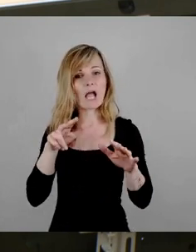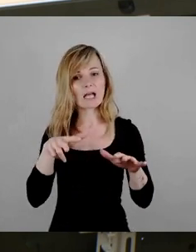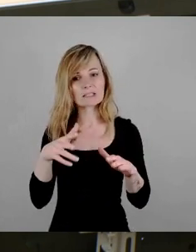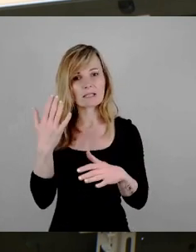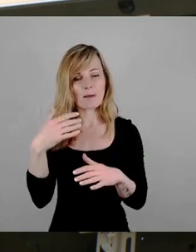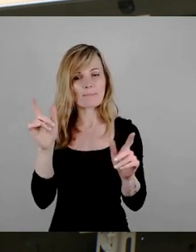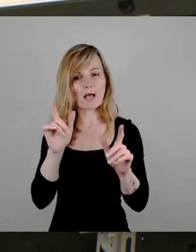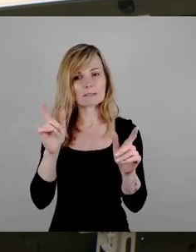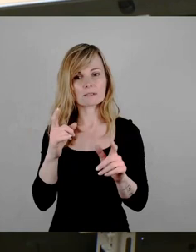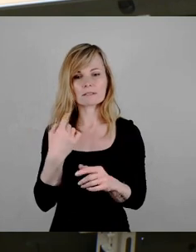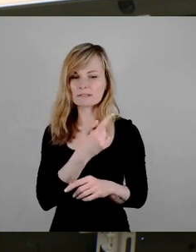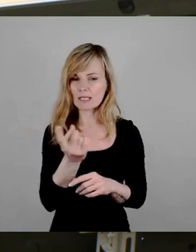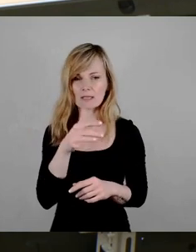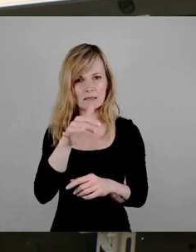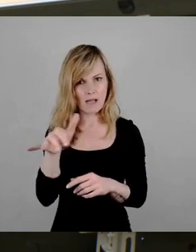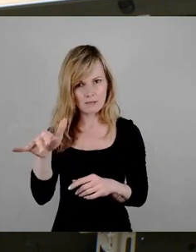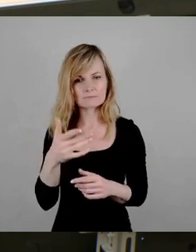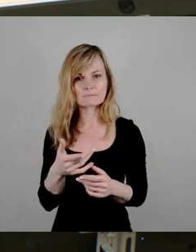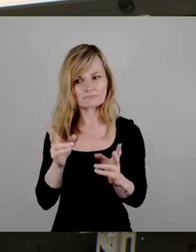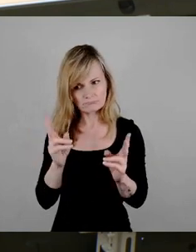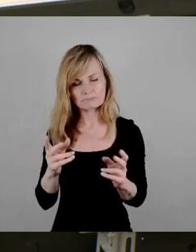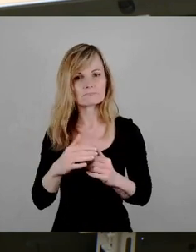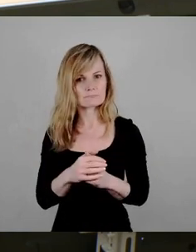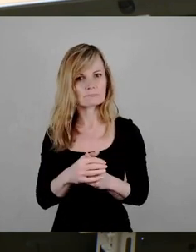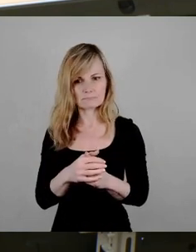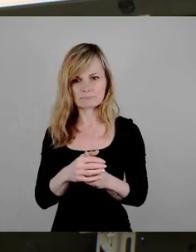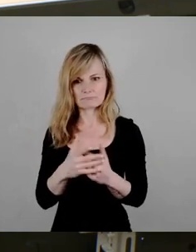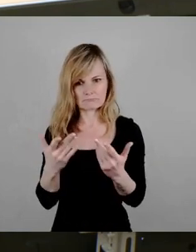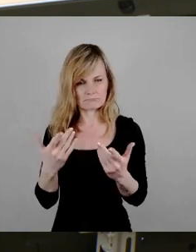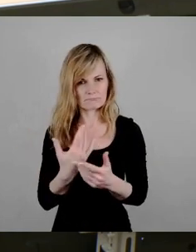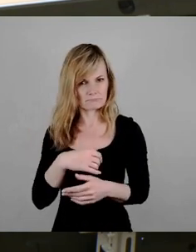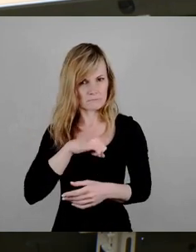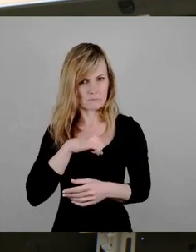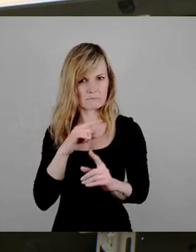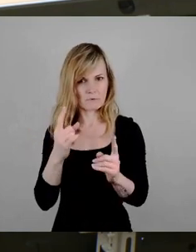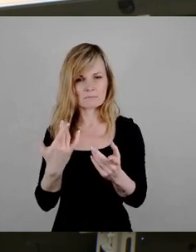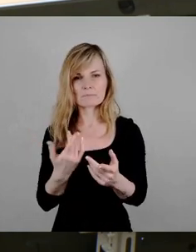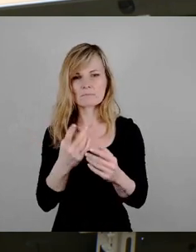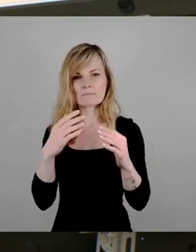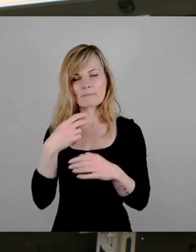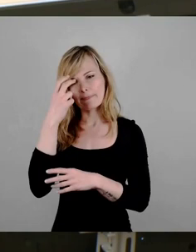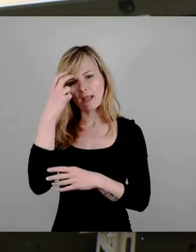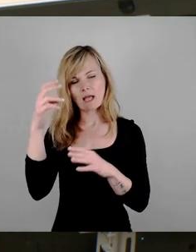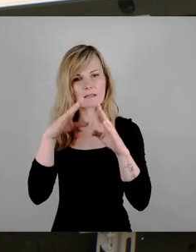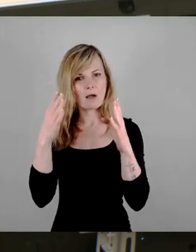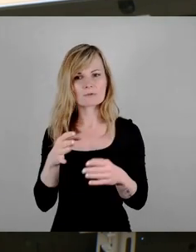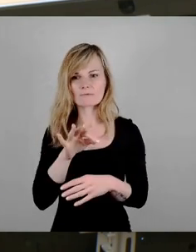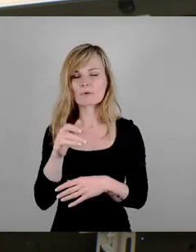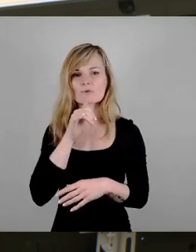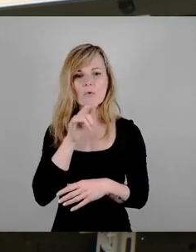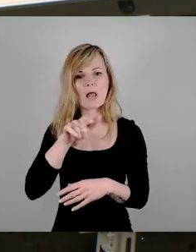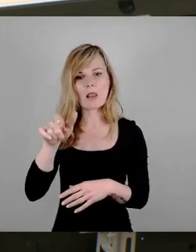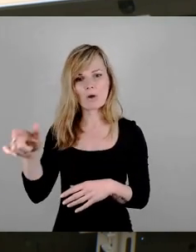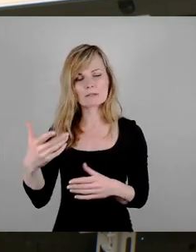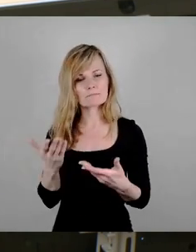das hat tatsächlich etwas gebracht. Das hat das Rathaus den jungen Leuten etwas näher gebracht. Und ich hoffe sehr, dass dieses